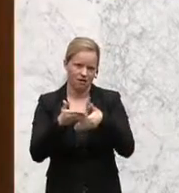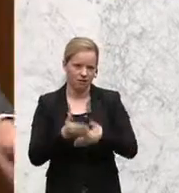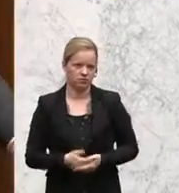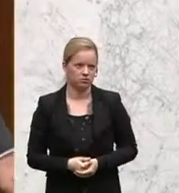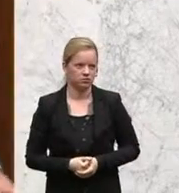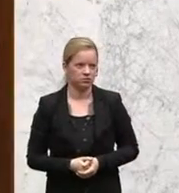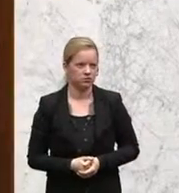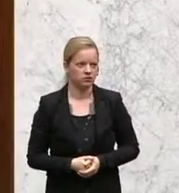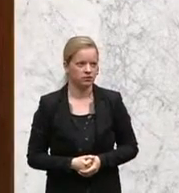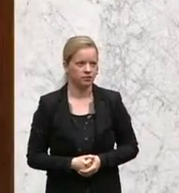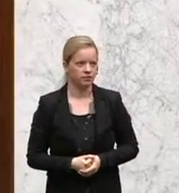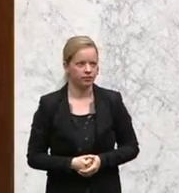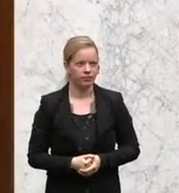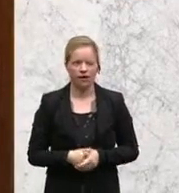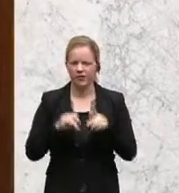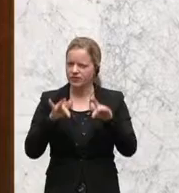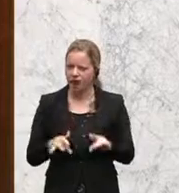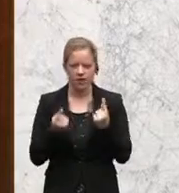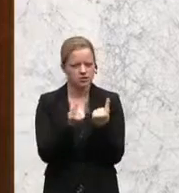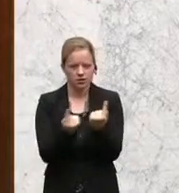Wir haben eine Situation,